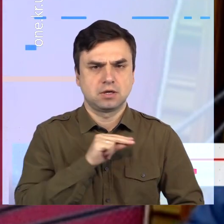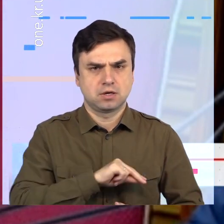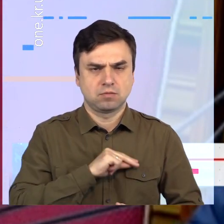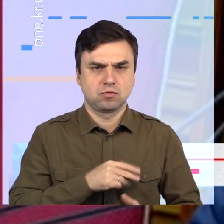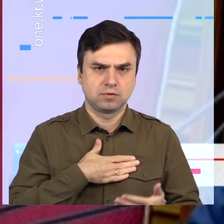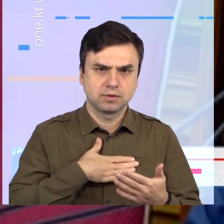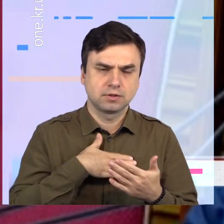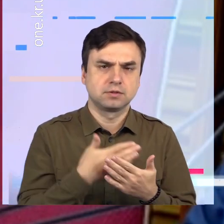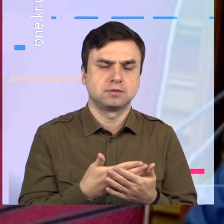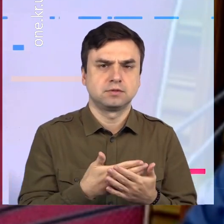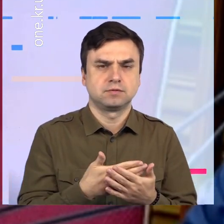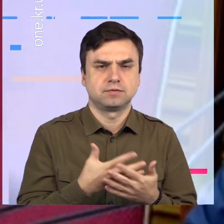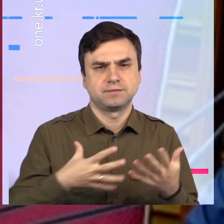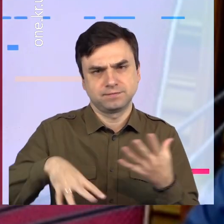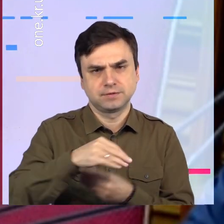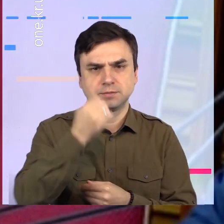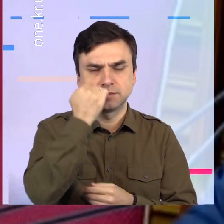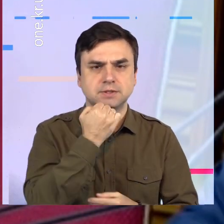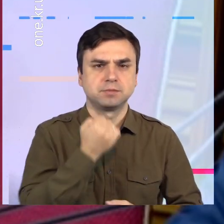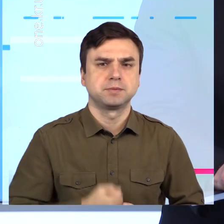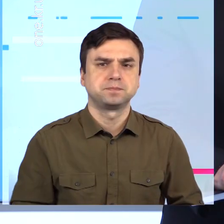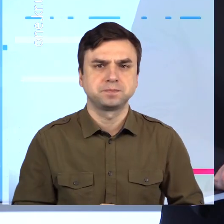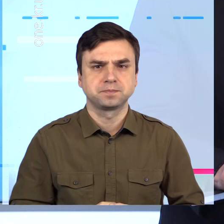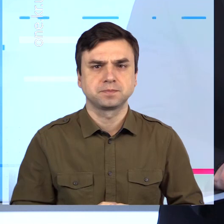щоб виправдати її. Щиро дякую усім. Дякую.